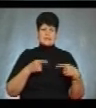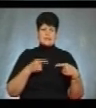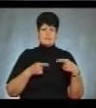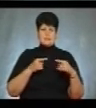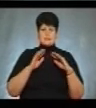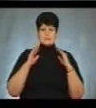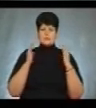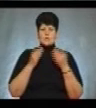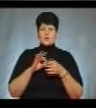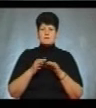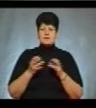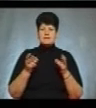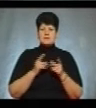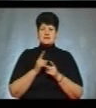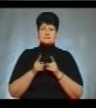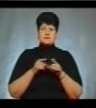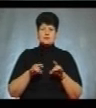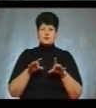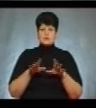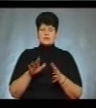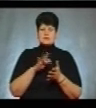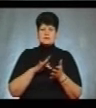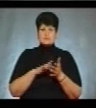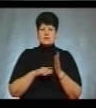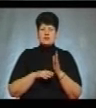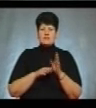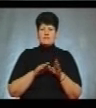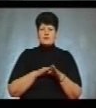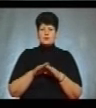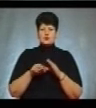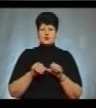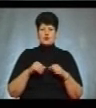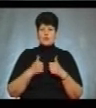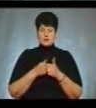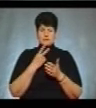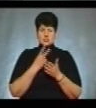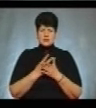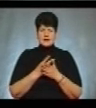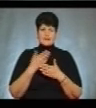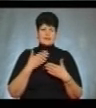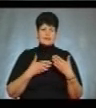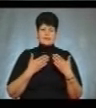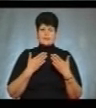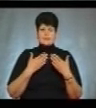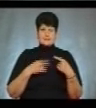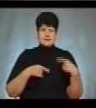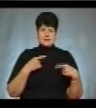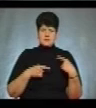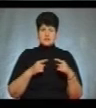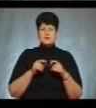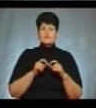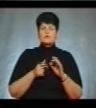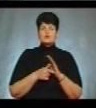стадіоні Олімпійський, треба змінити постанову Центрвиборчкому, яка передбачає дебати тільки в студії Суспільного. І